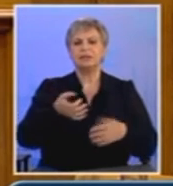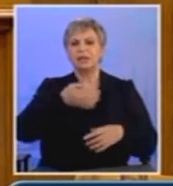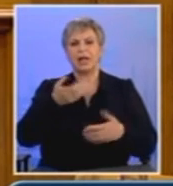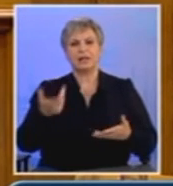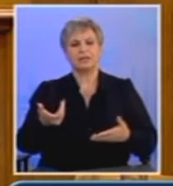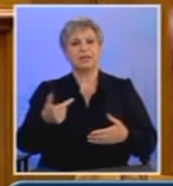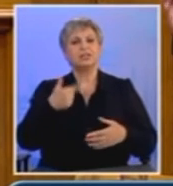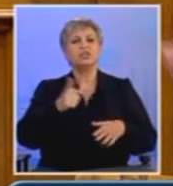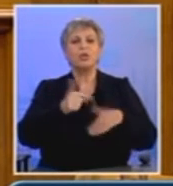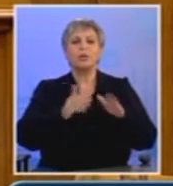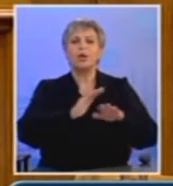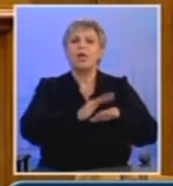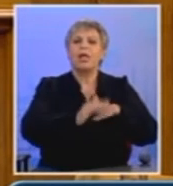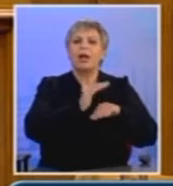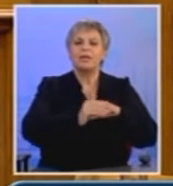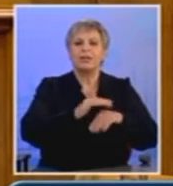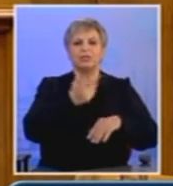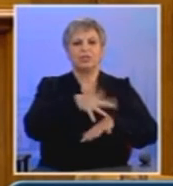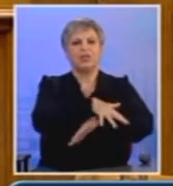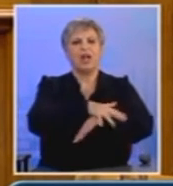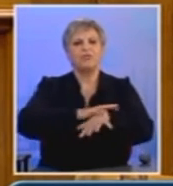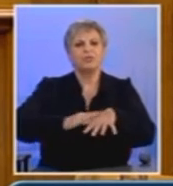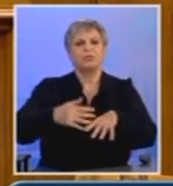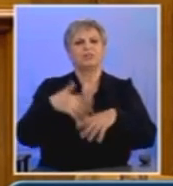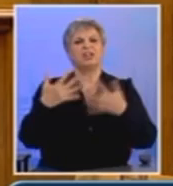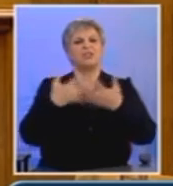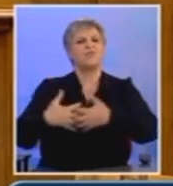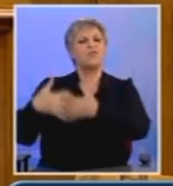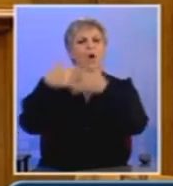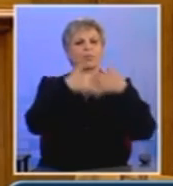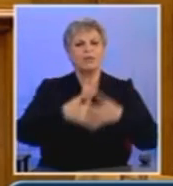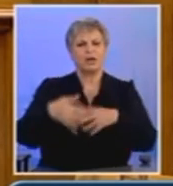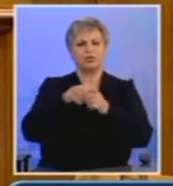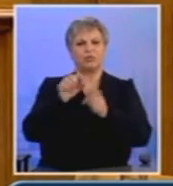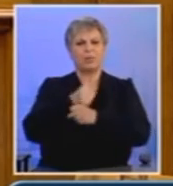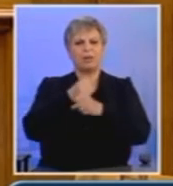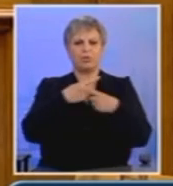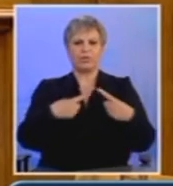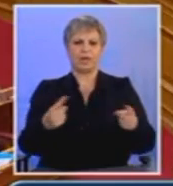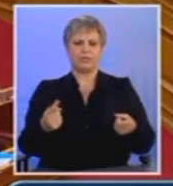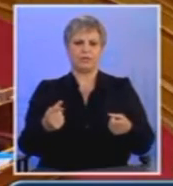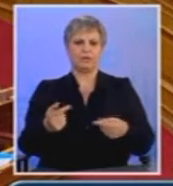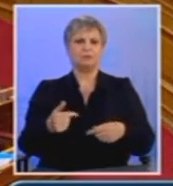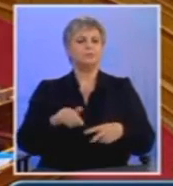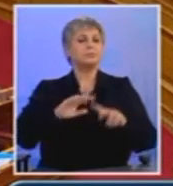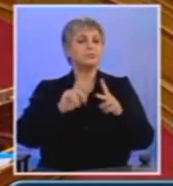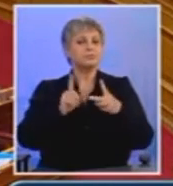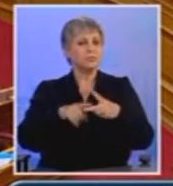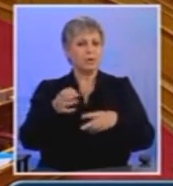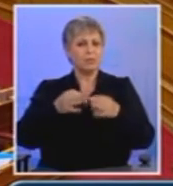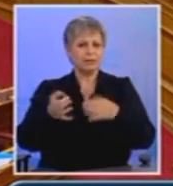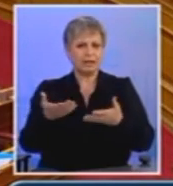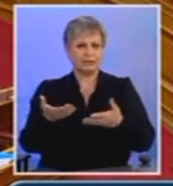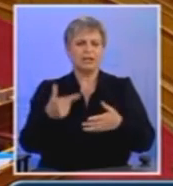φαρμακοβιομηχανούς και δεν ξέρω ότι. Το δεύτερο βασικό στοιχείο του εμπορίου ελπίδας το οποίο προκλητικά συνεχίζεται